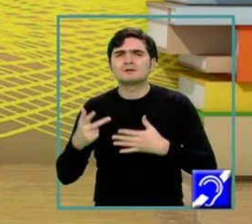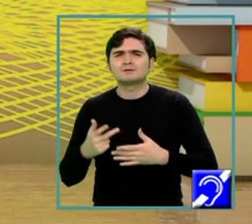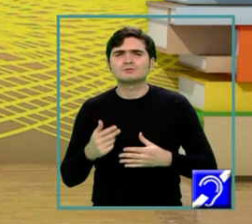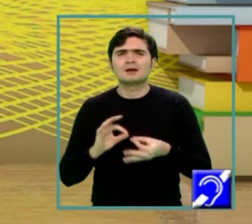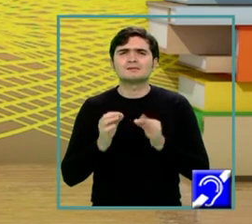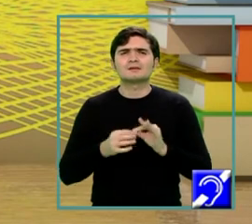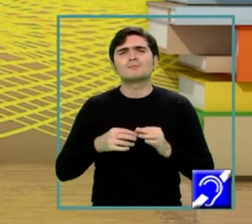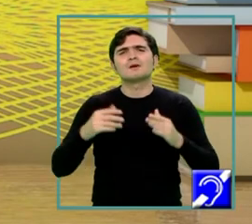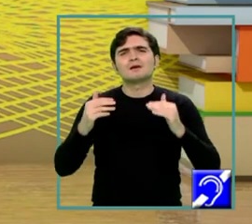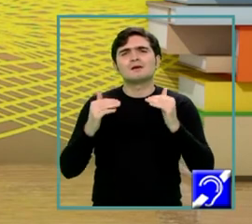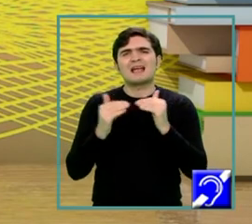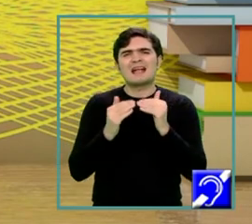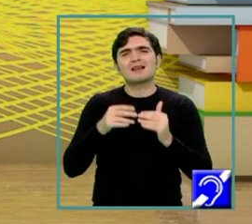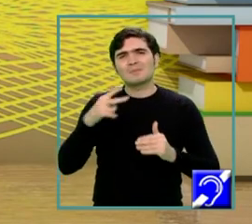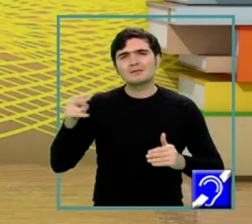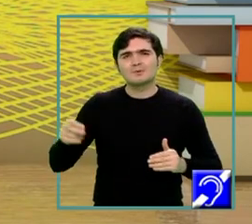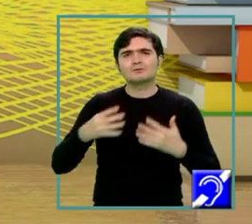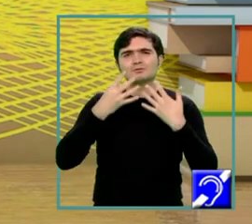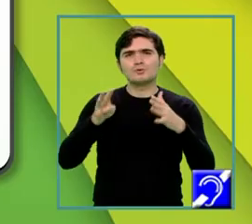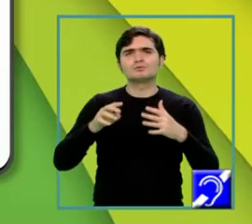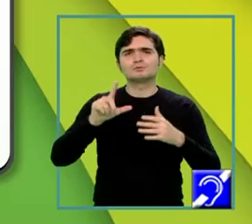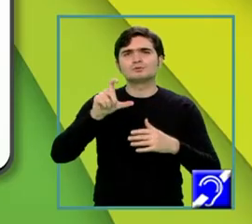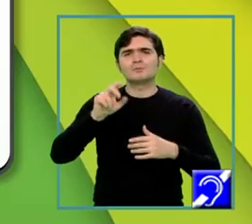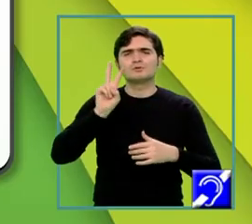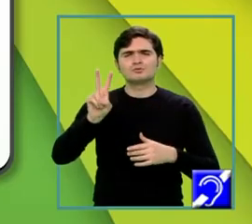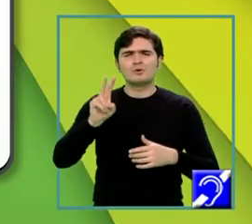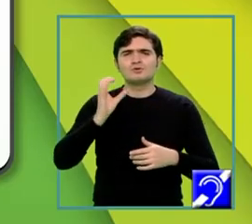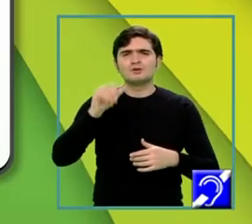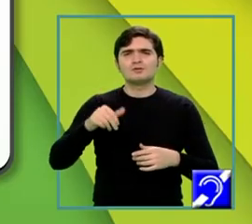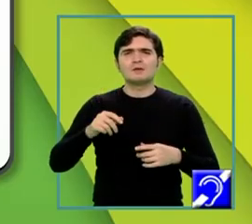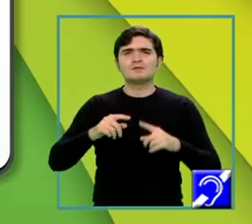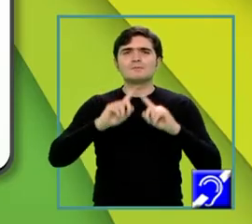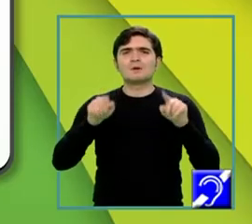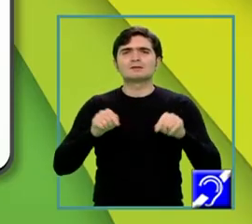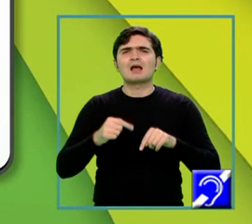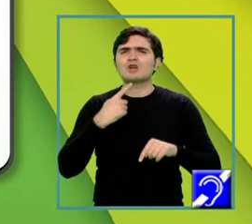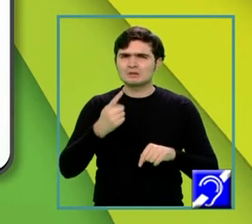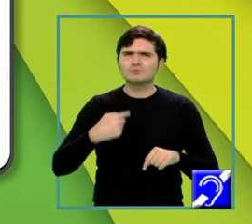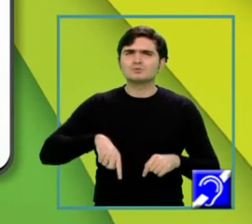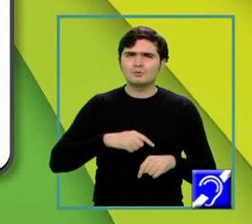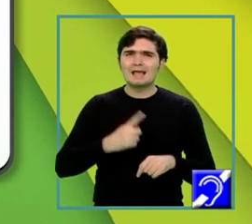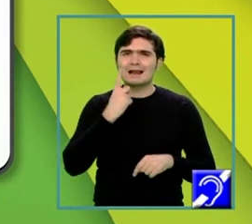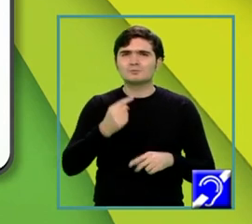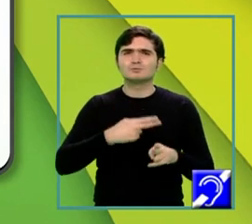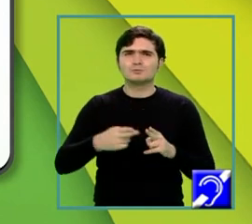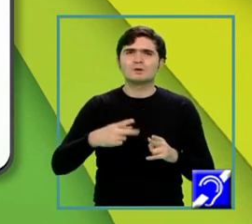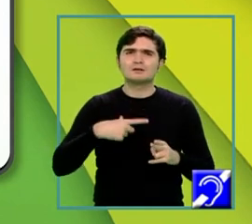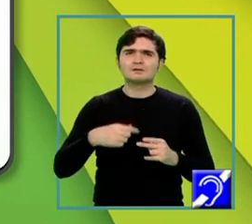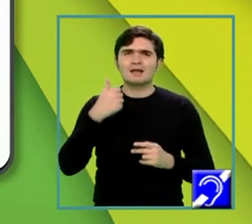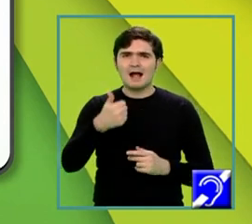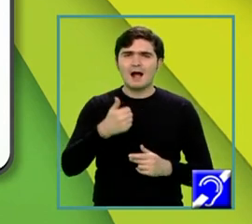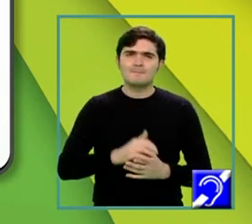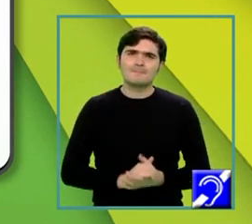este egal mai departe cu 972 centimetri pătrat și spunem noi acolo răspunsul corect este A.